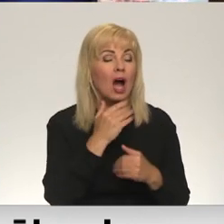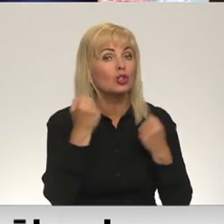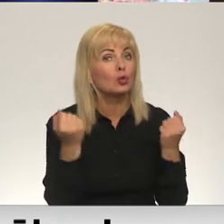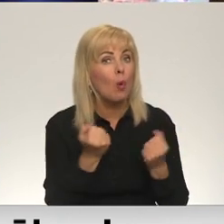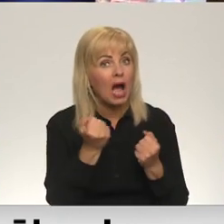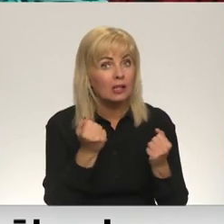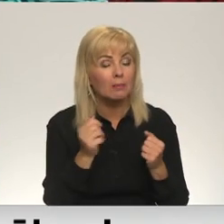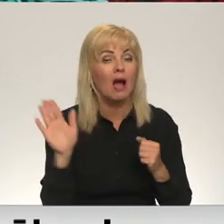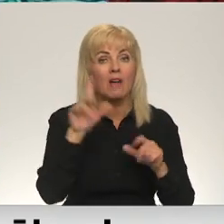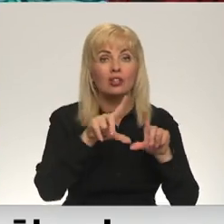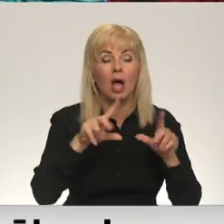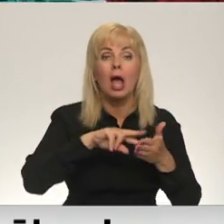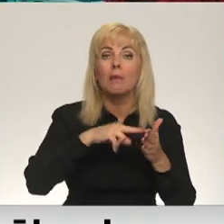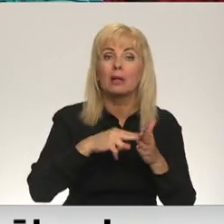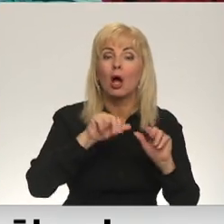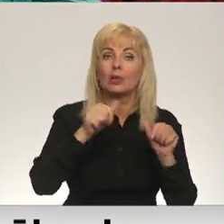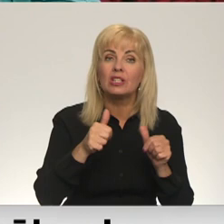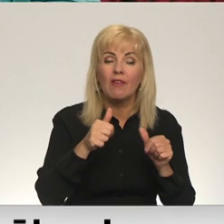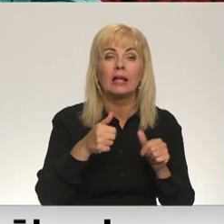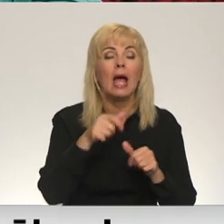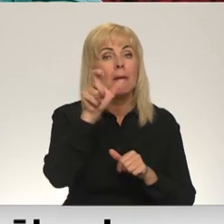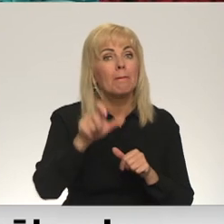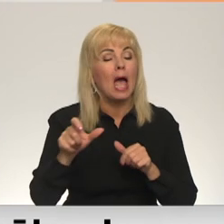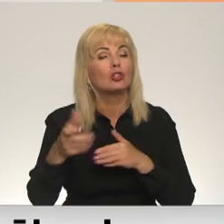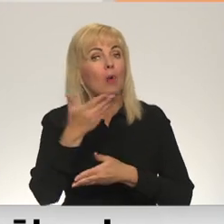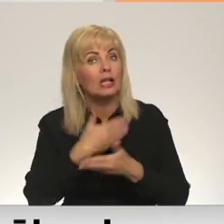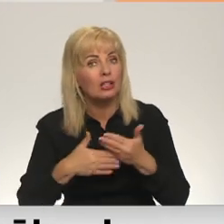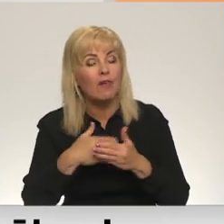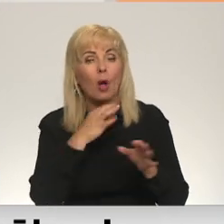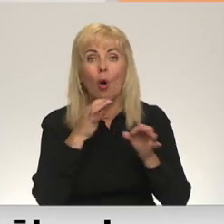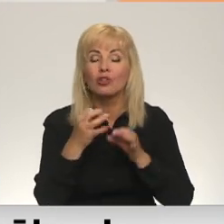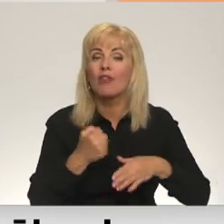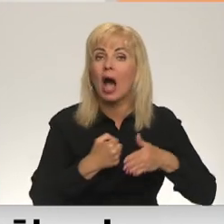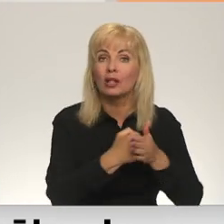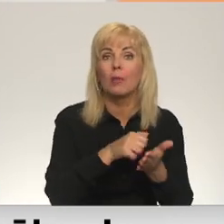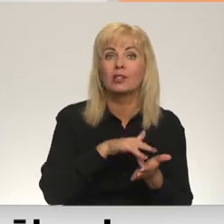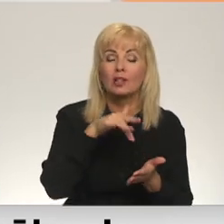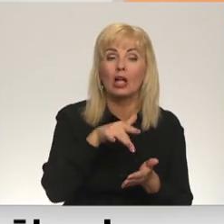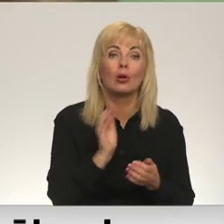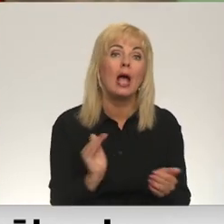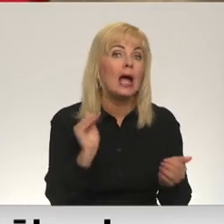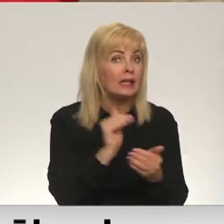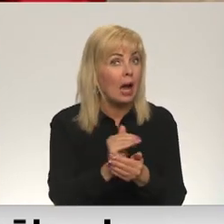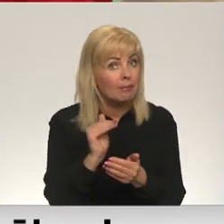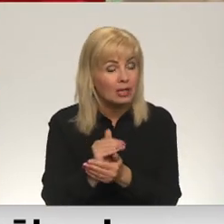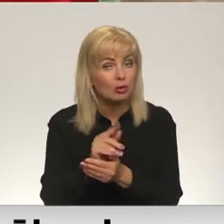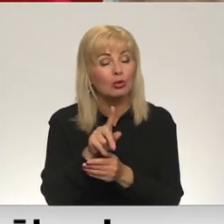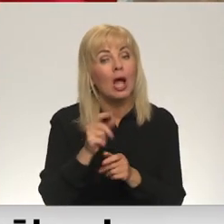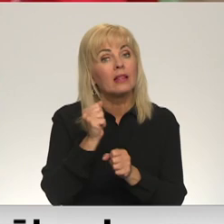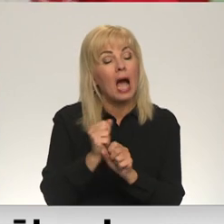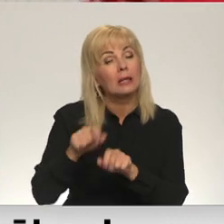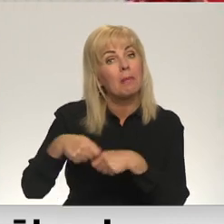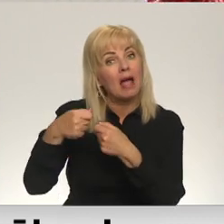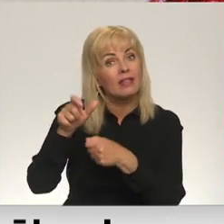valsts aģentūra plāno izveidot personu ar invaliditāti konsultatīvo atbalsta centru. Iepazīstinās darba devējus,